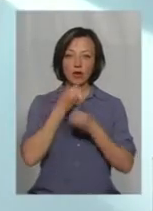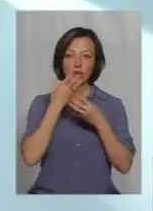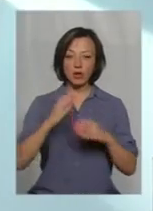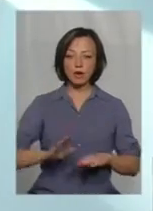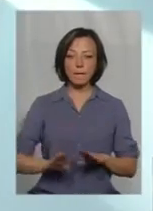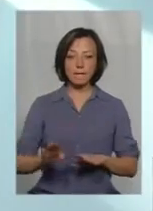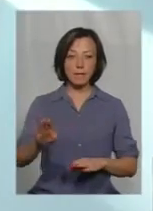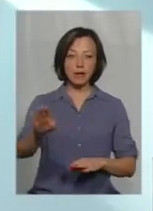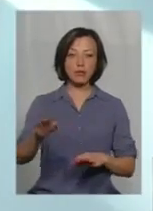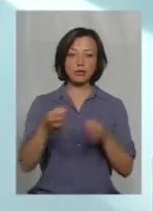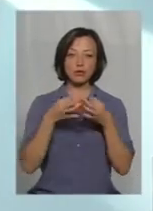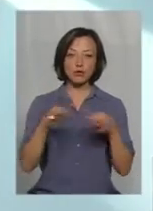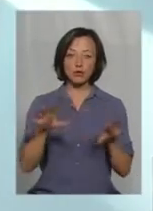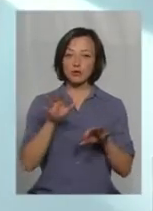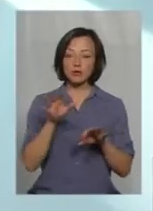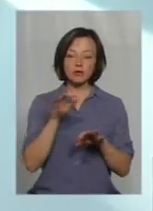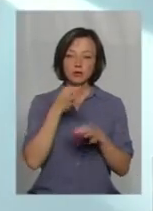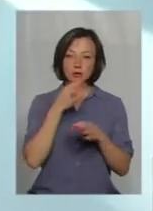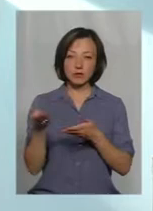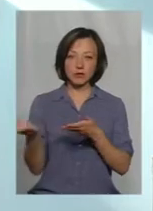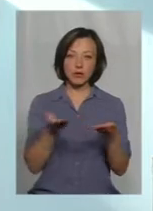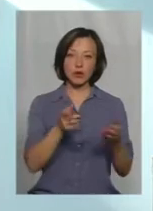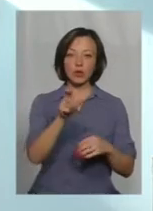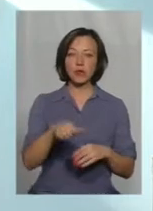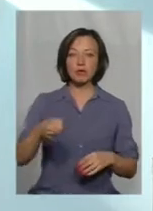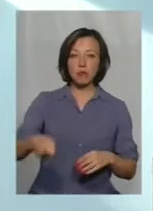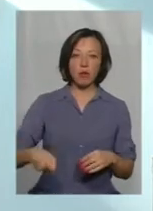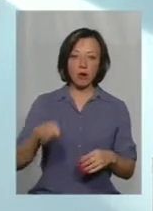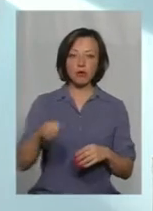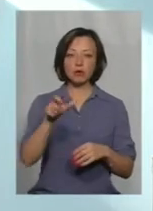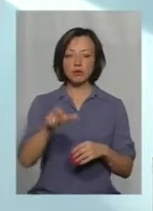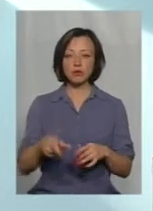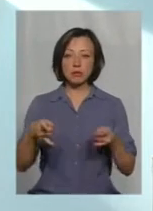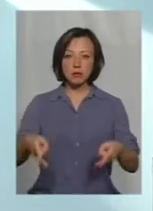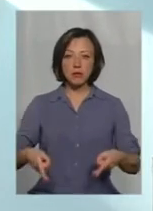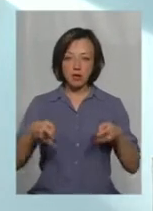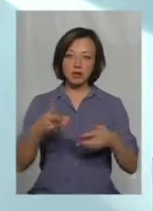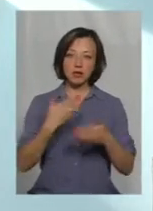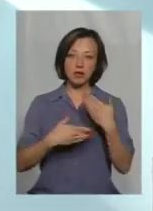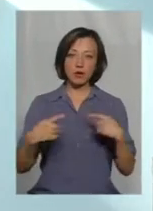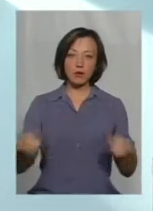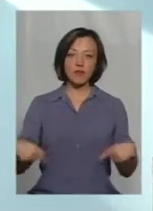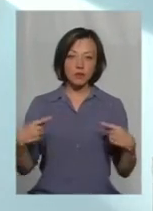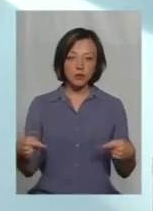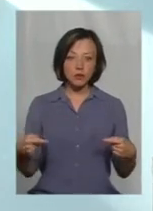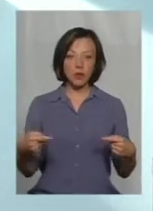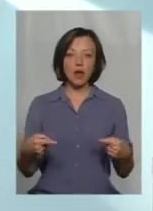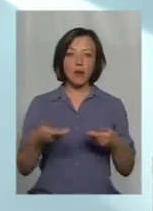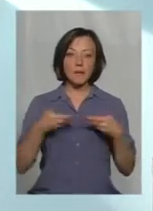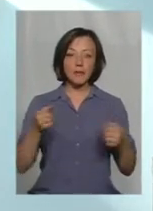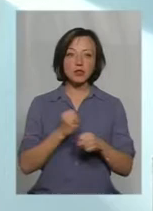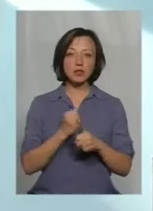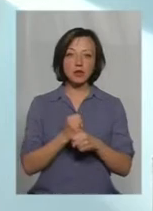пандус, доступний для будь-якої категорії, чи це людина з паличкою, чи це людина з милицями, чи на інвалідному візку. Ми